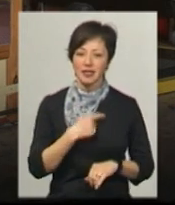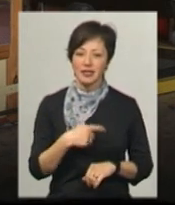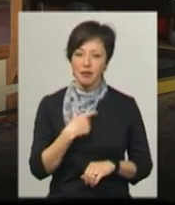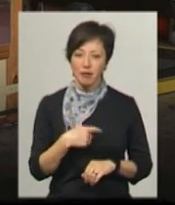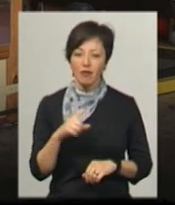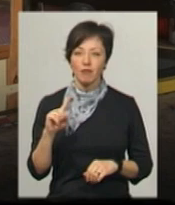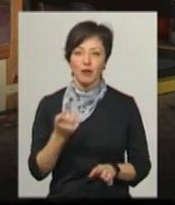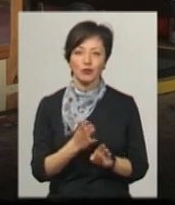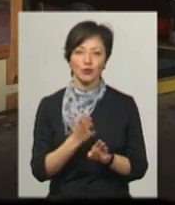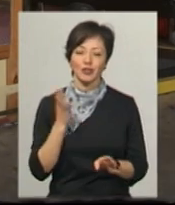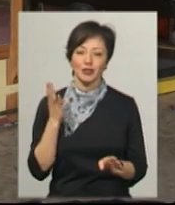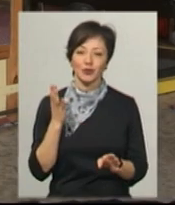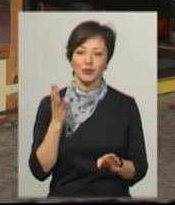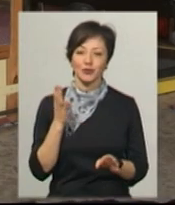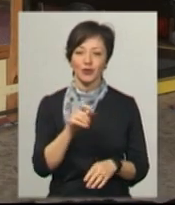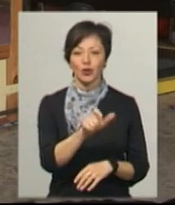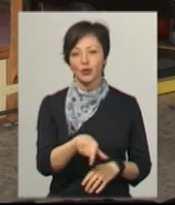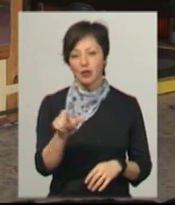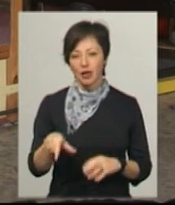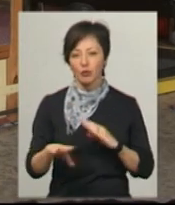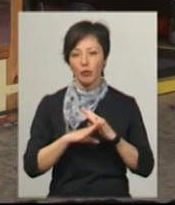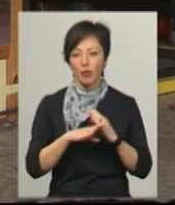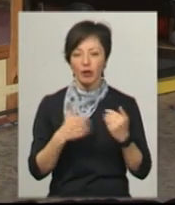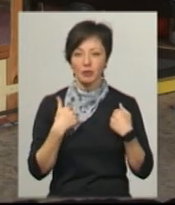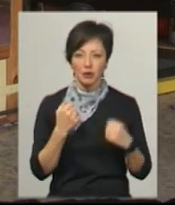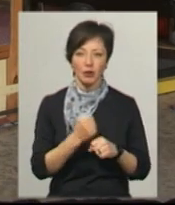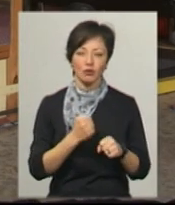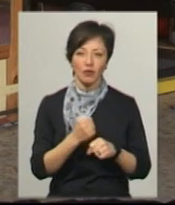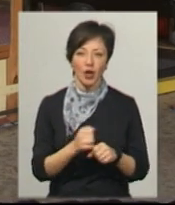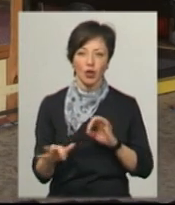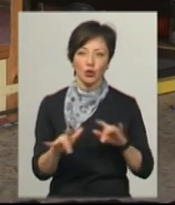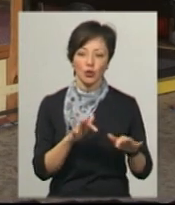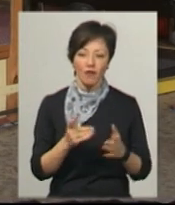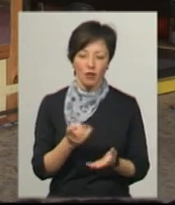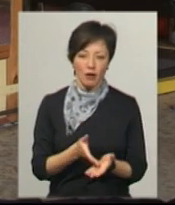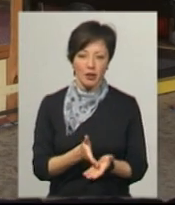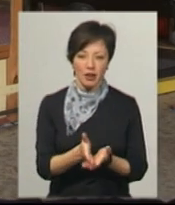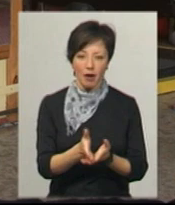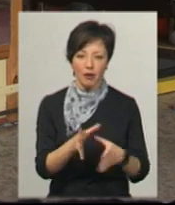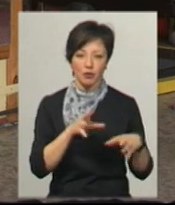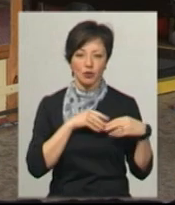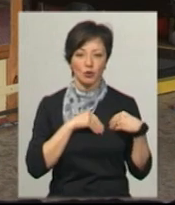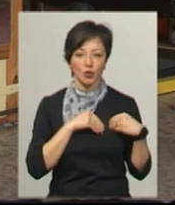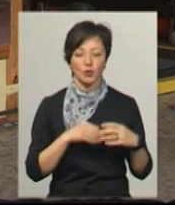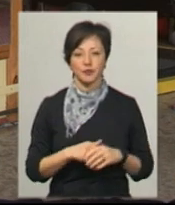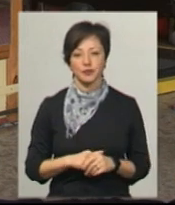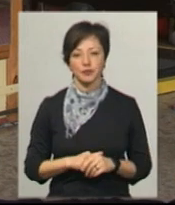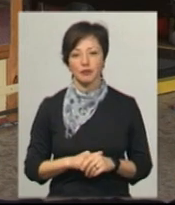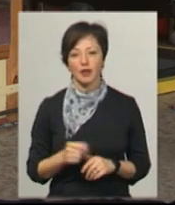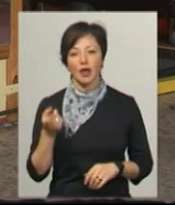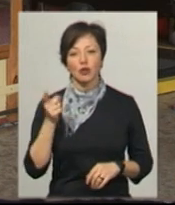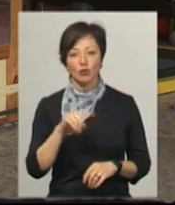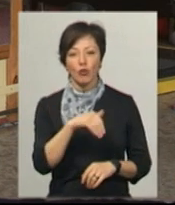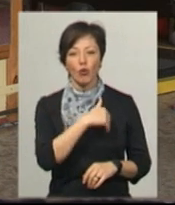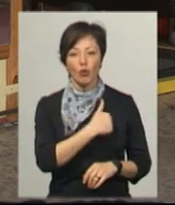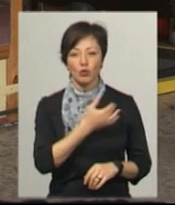В першу чергу, людей, які допомагають мені працювати і рухатися в одному напрямку зі мною. Тому хочу